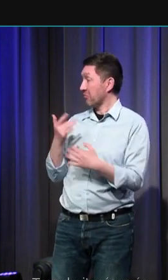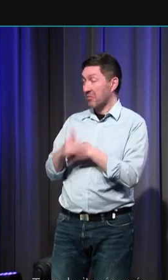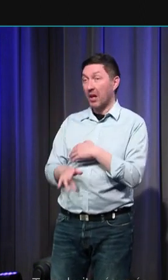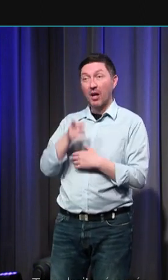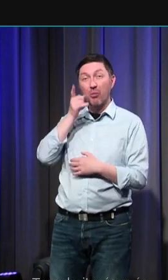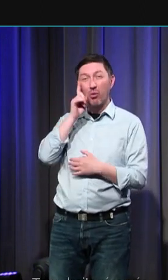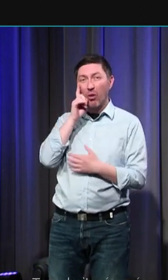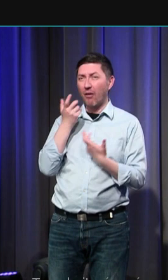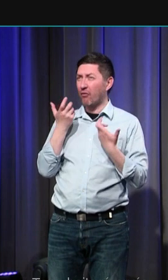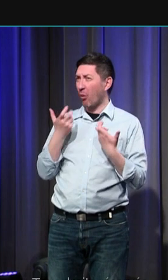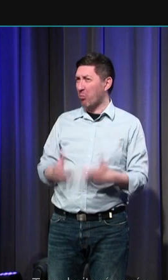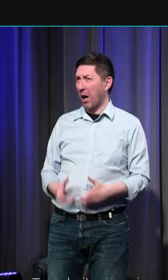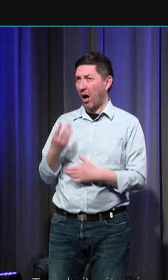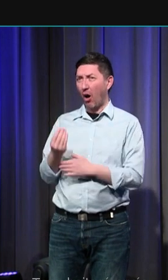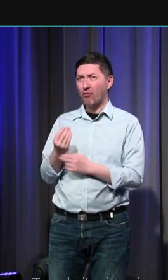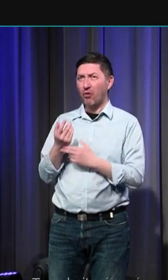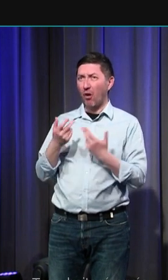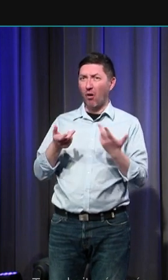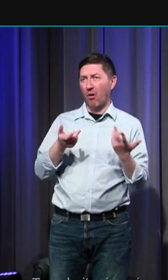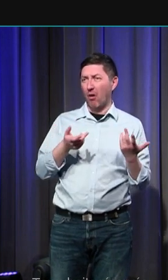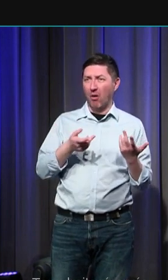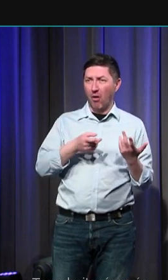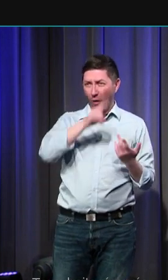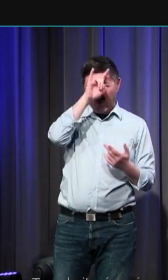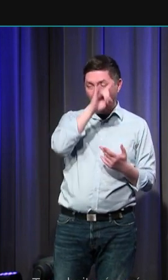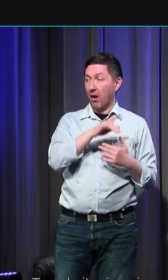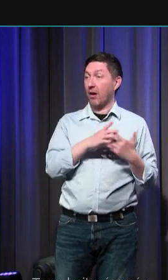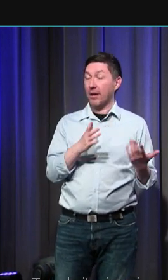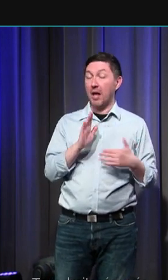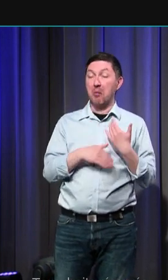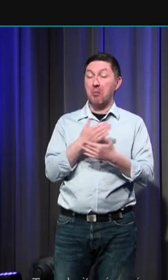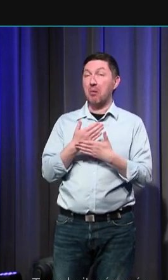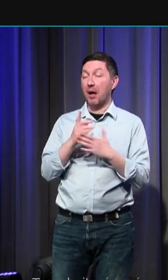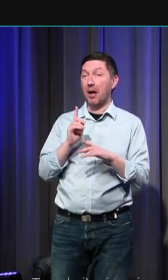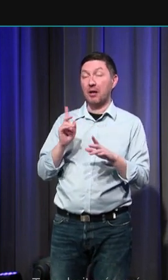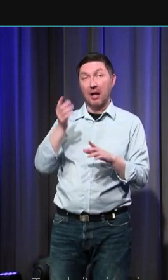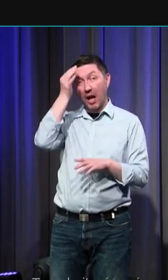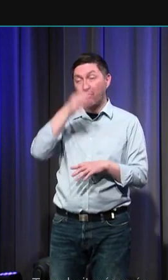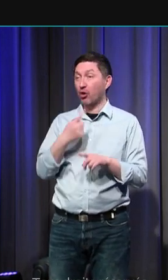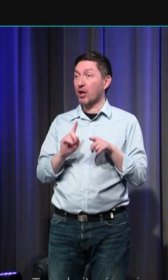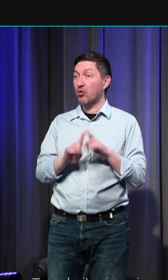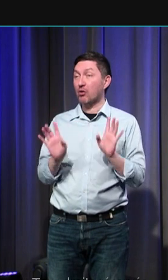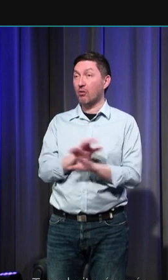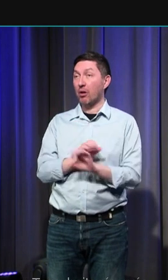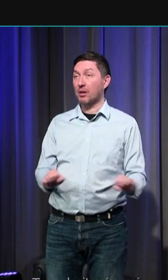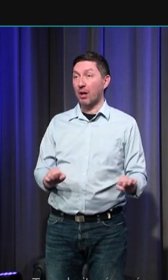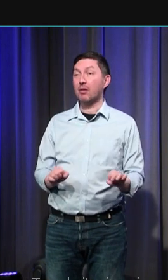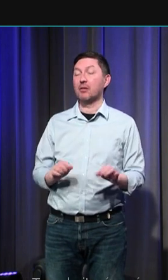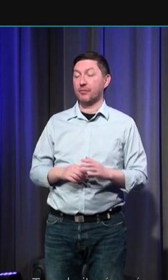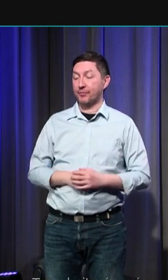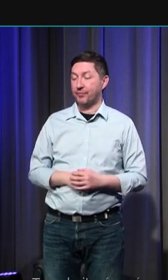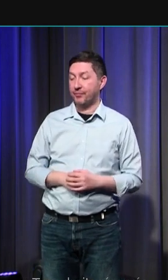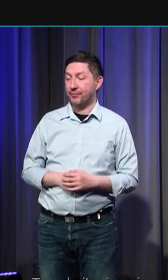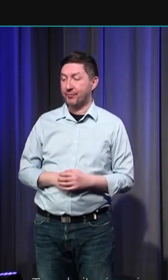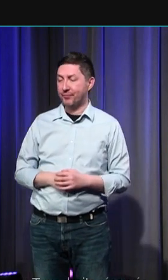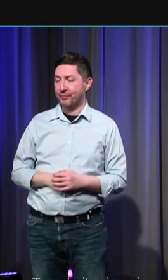aillent en enfer et puis au XIIe siècle on a inventé quelque chose de fabuleux les autorités ecclésiastiques ont inventé les limbes les